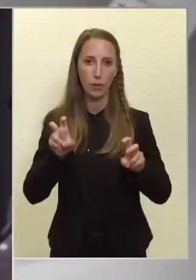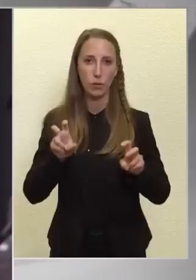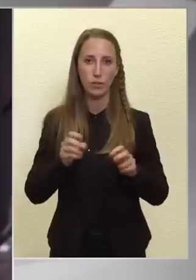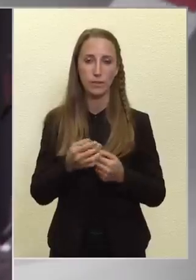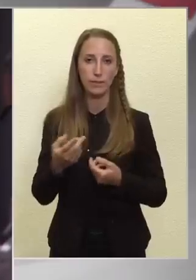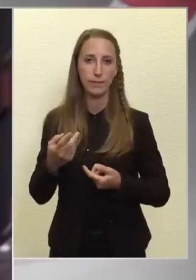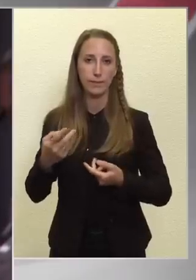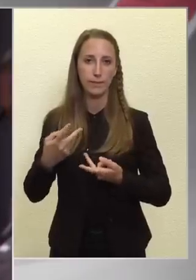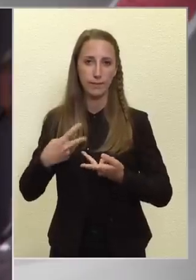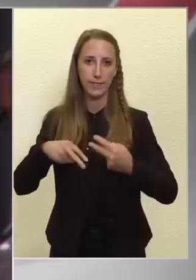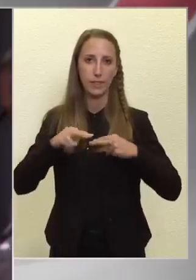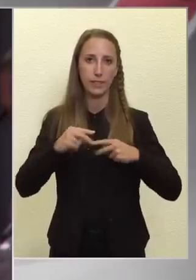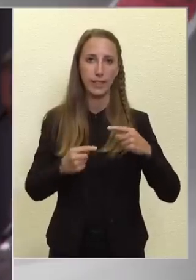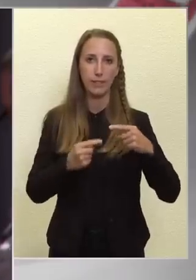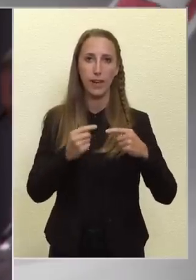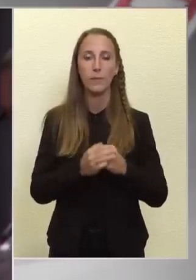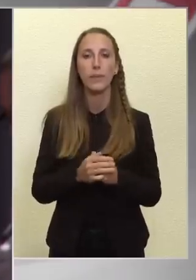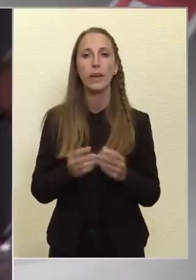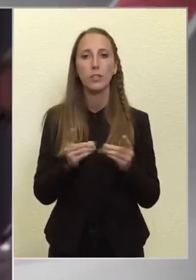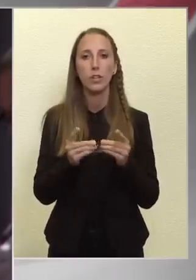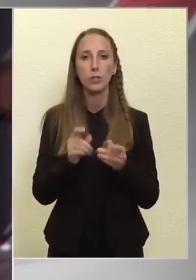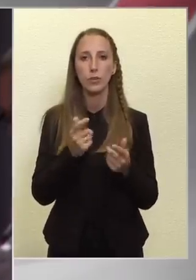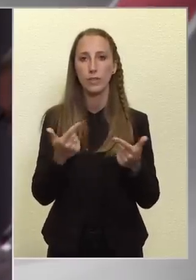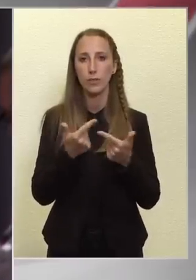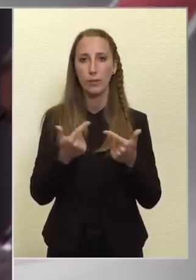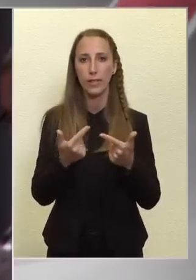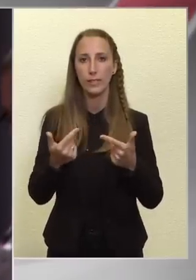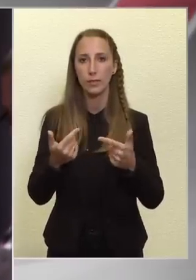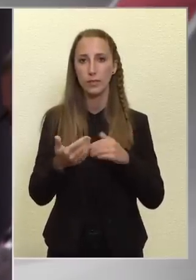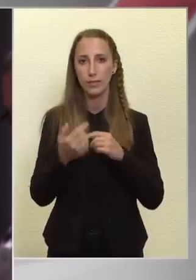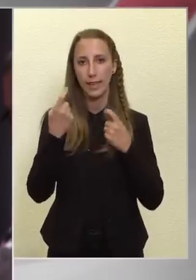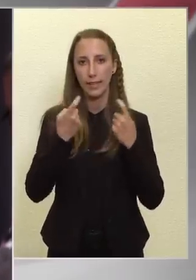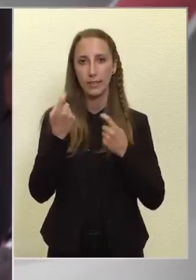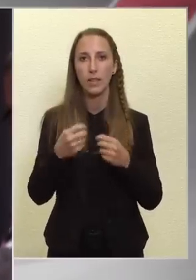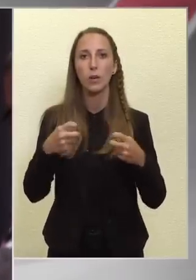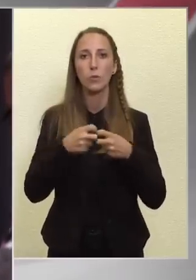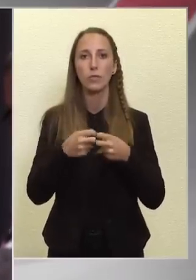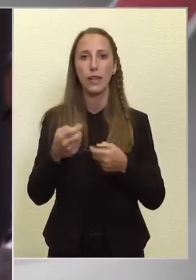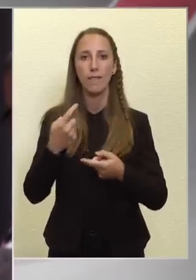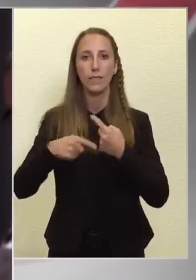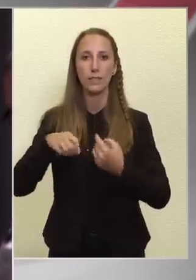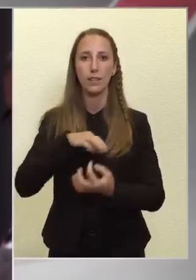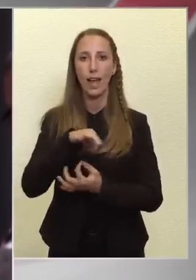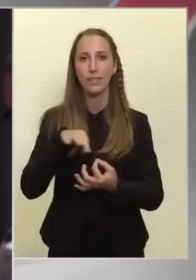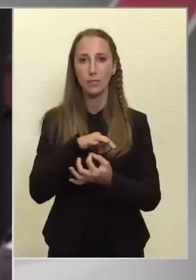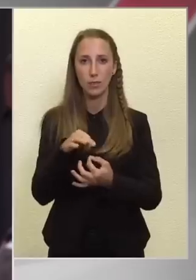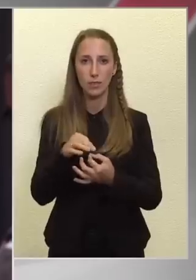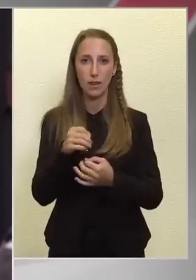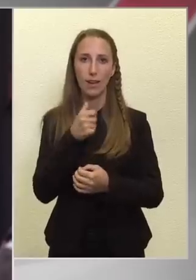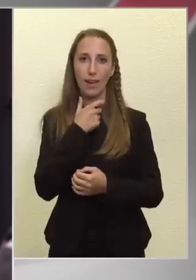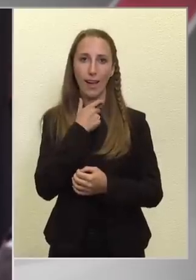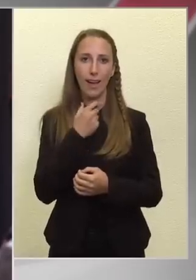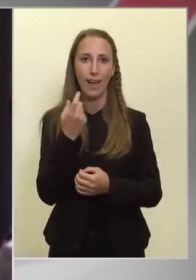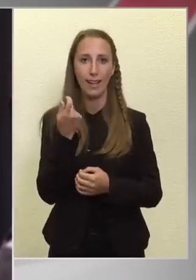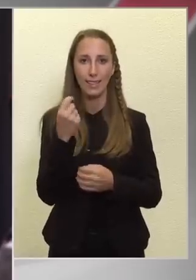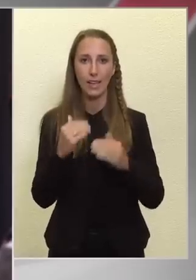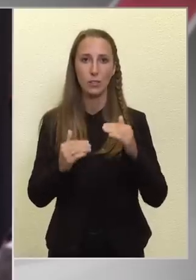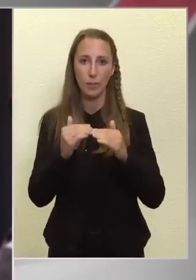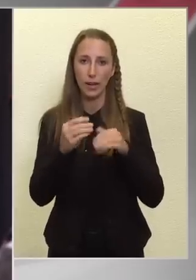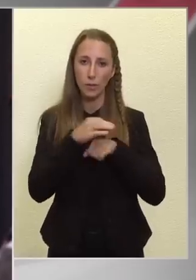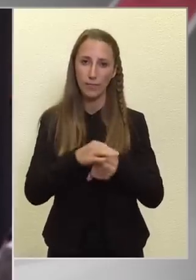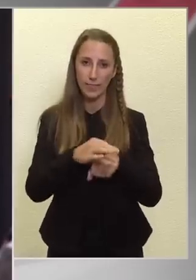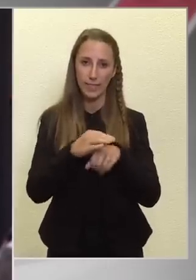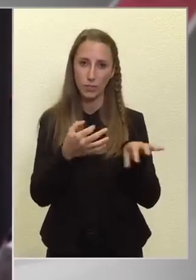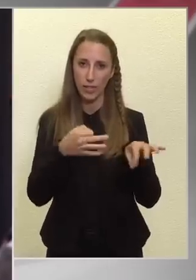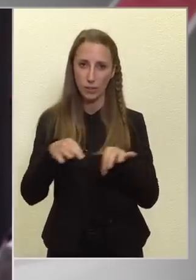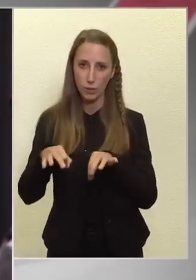visszatérve, sajtoinformációk szerint Brüsszel visszatáncoltott a gázársapkának a bevezetésének az